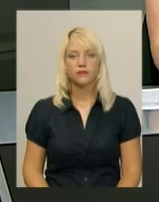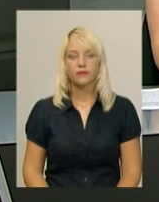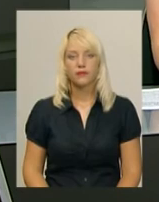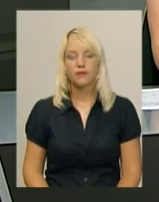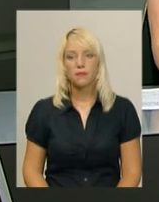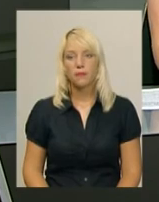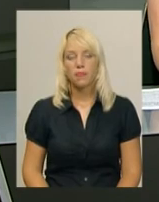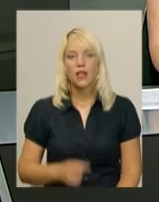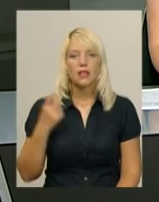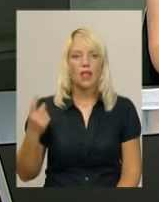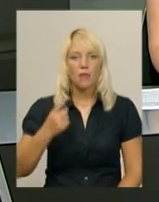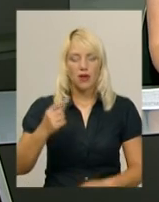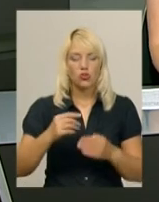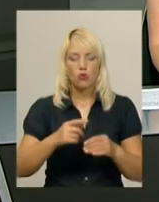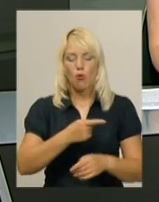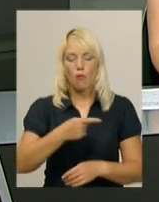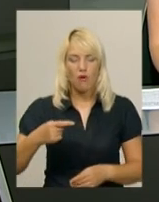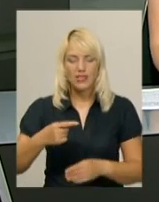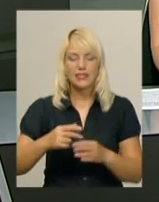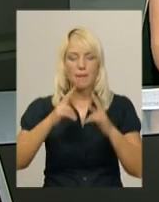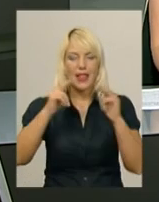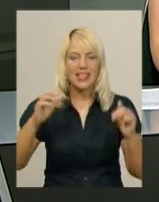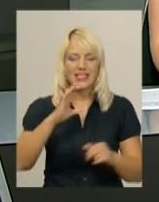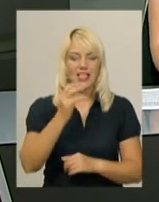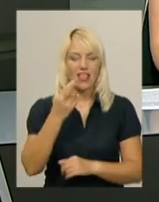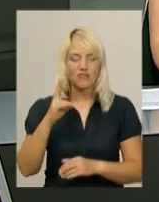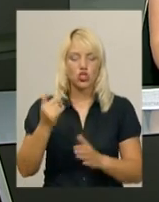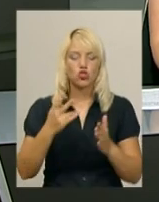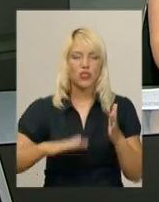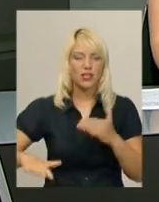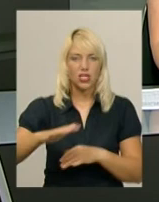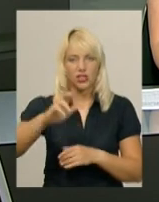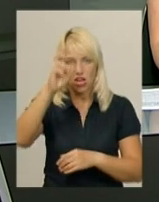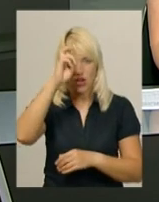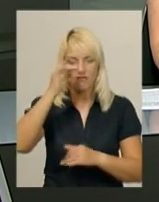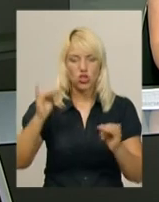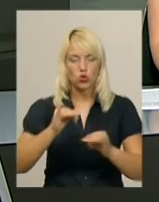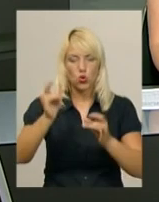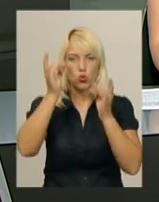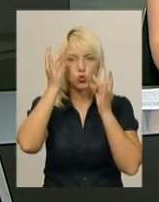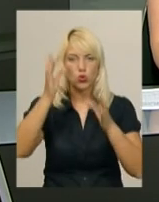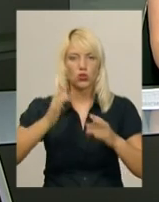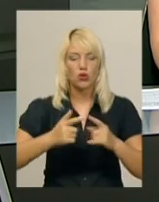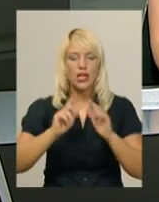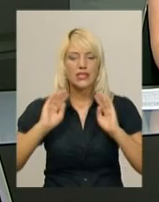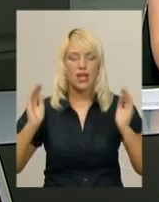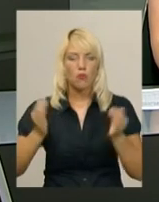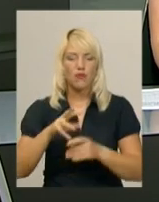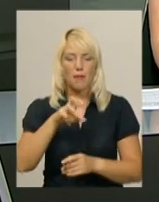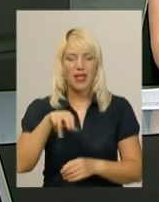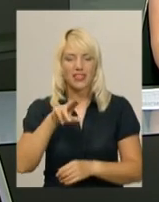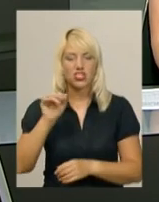На першому поверсі палацу Синявських, що розташований на території державного історико-культурного заповідника Межибіж,